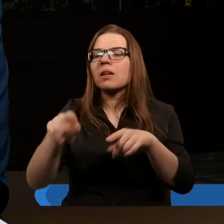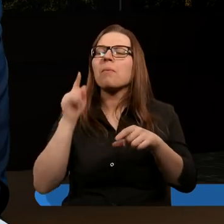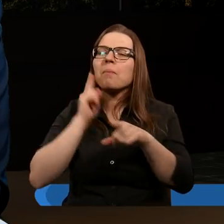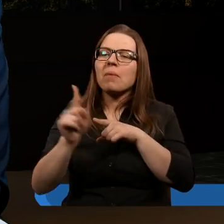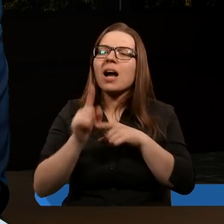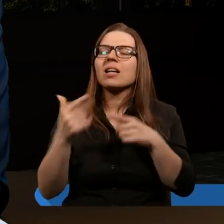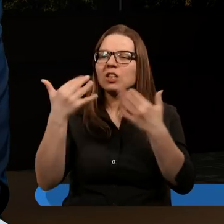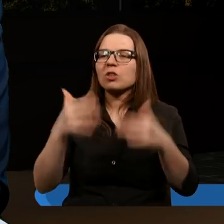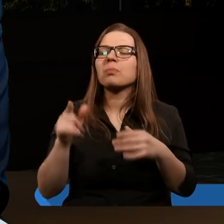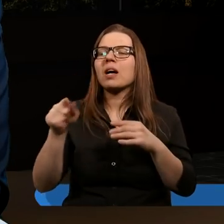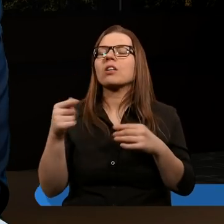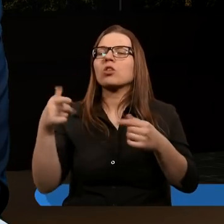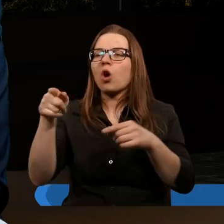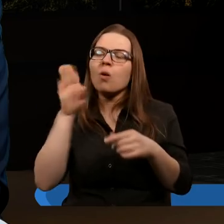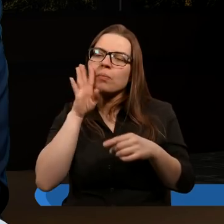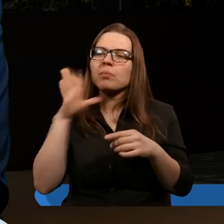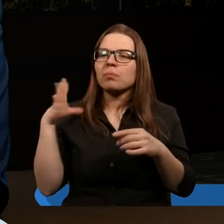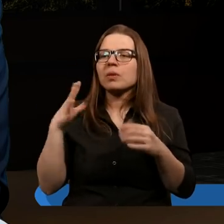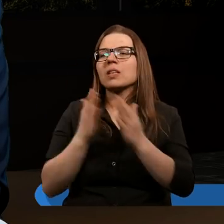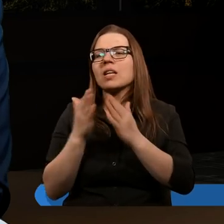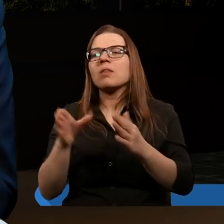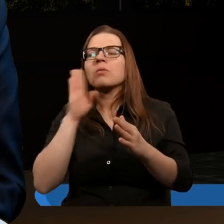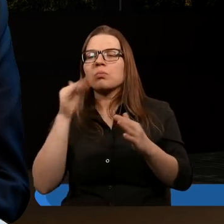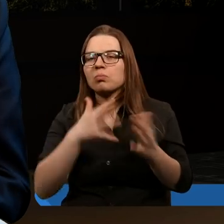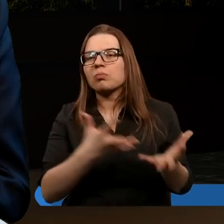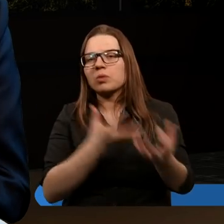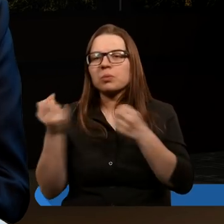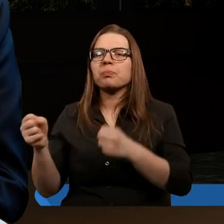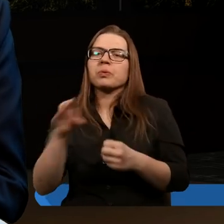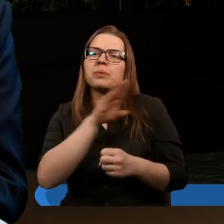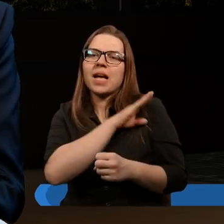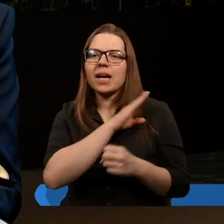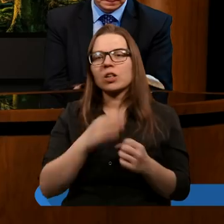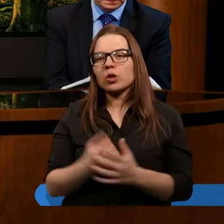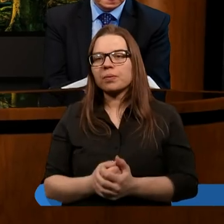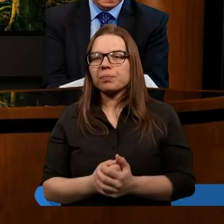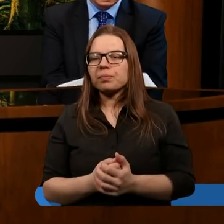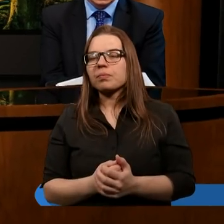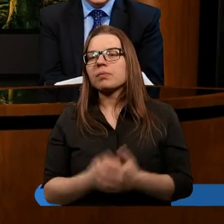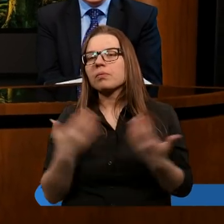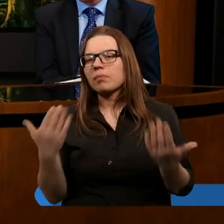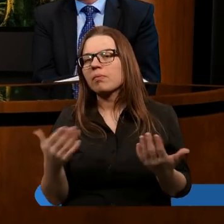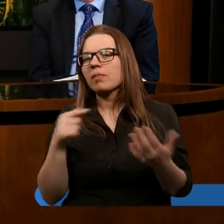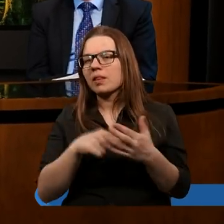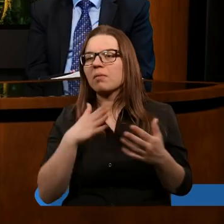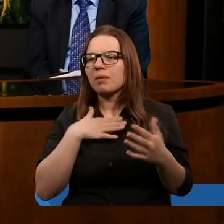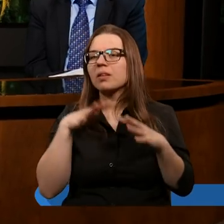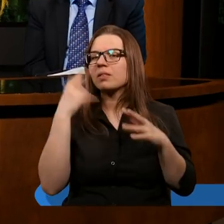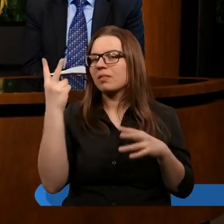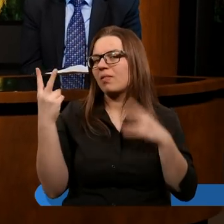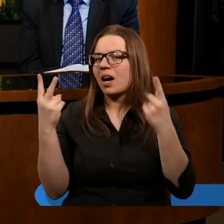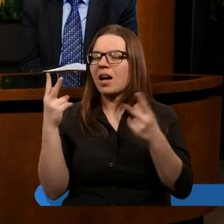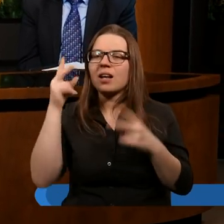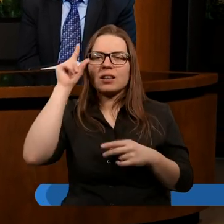braci, którzy podobnie jak oni byli sługami i podobnie mieli ponieść śmierć. Więc mamy dwie perspektywy.